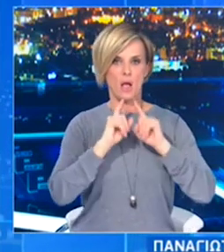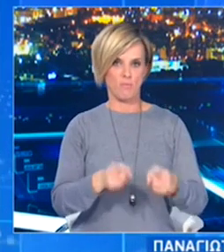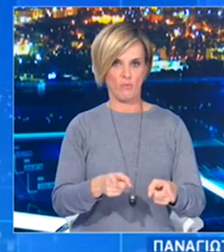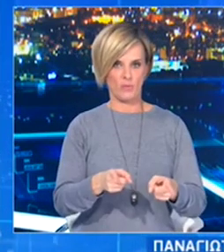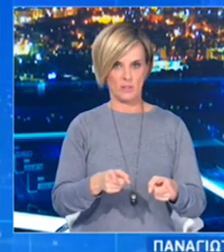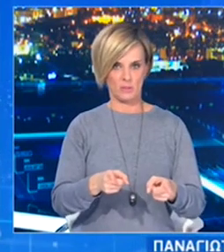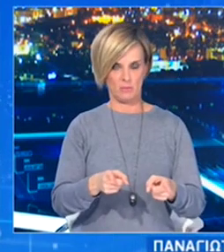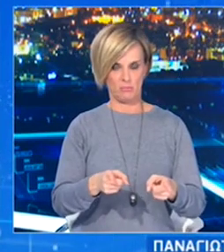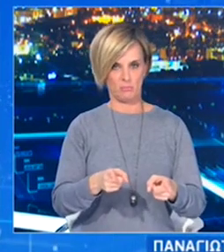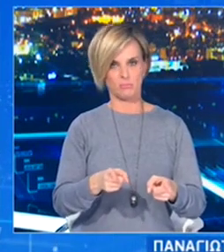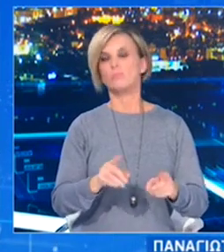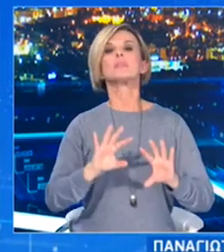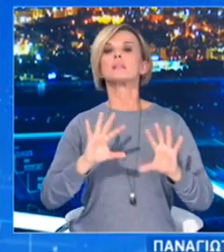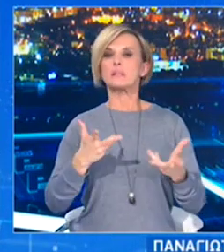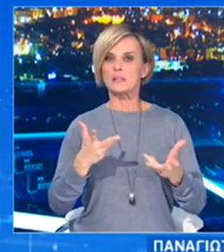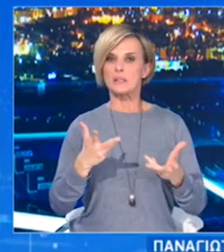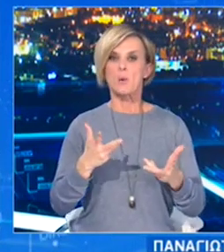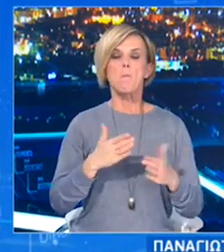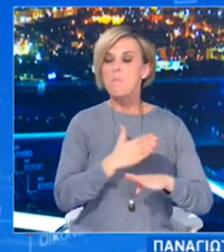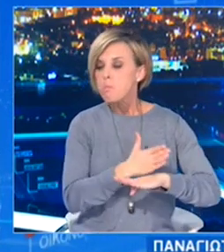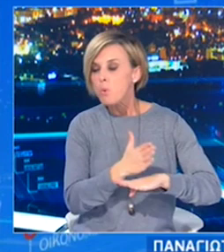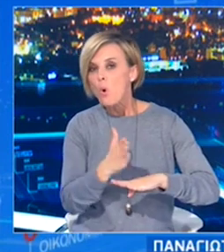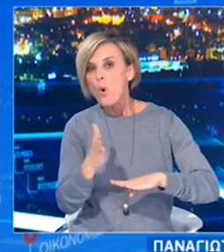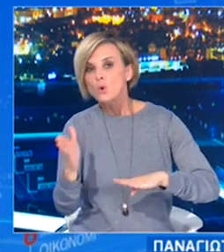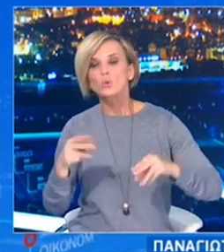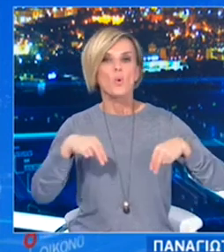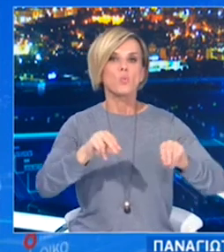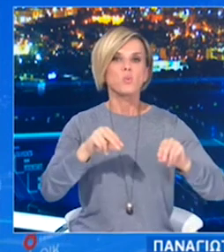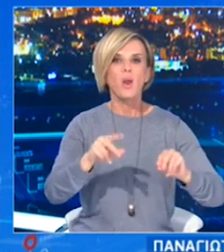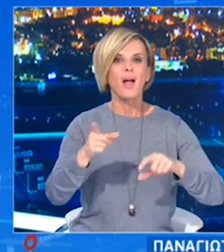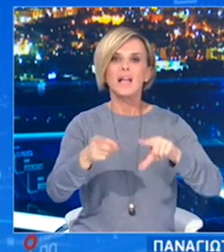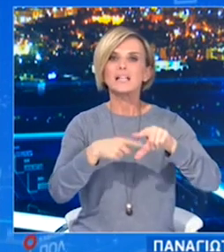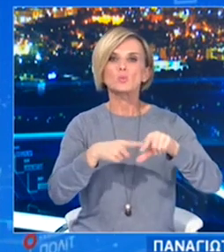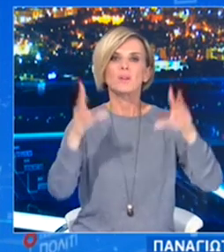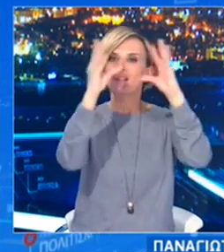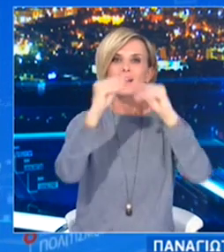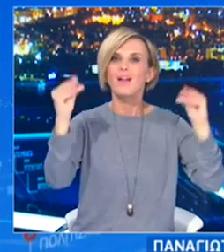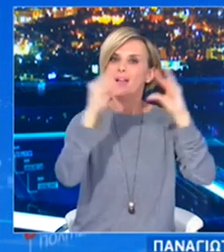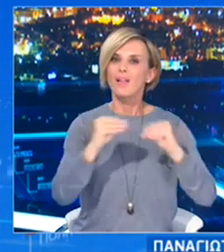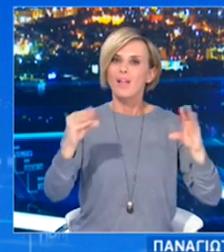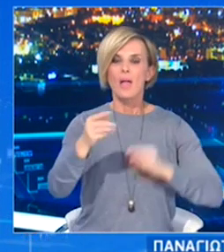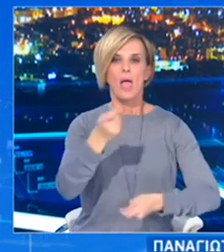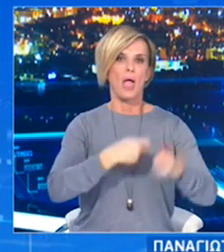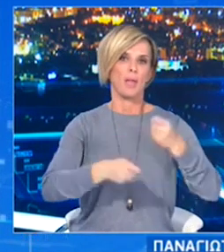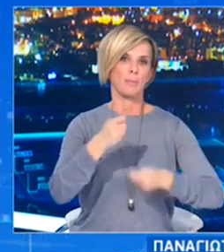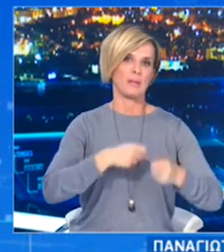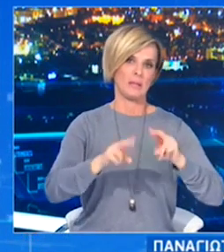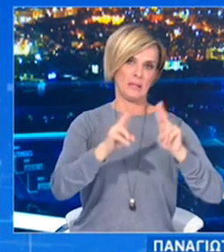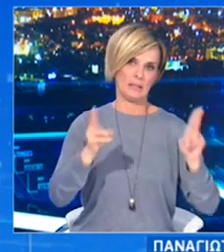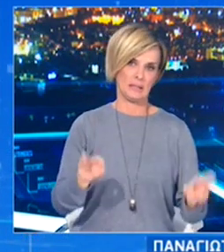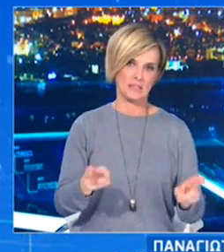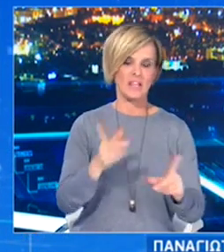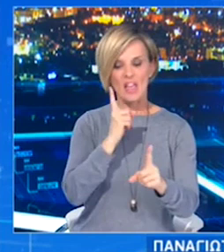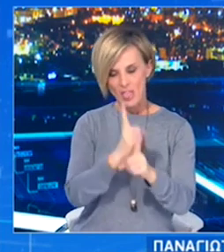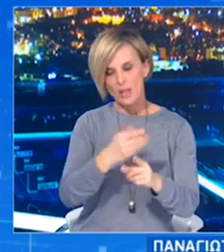και σαφώς προσδιορισμένη ως προς τη διάρκεια και τα είδη των αγαθών πώλησης διαδικασία λειτουργίας των επιχειρήσεων που δραστηριοποιούνται αμυγός